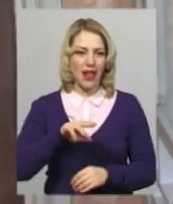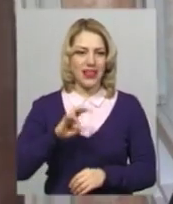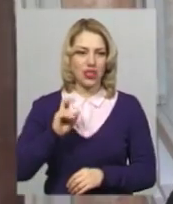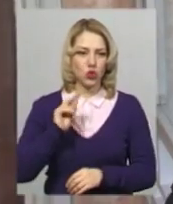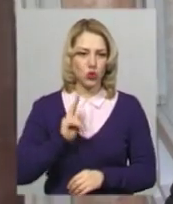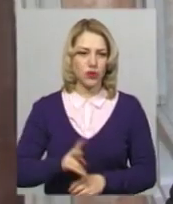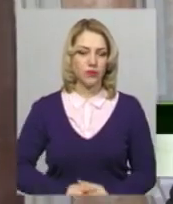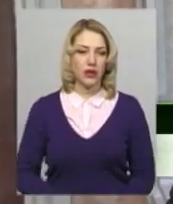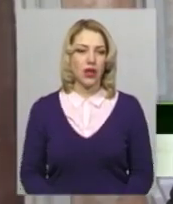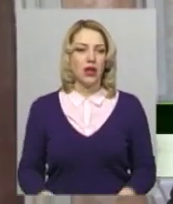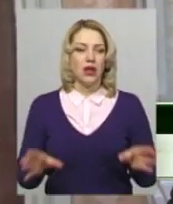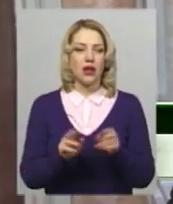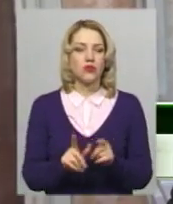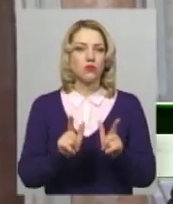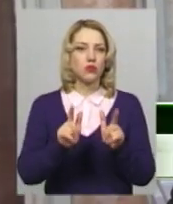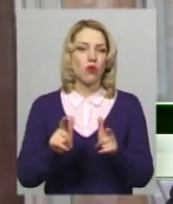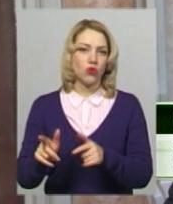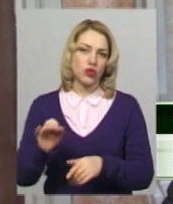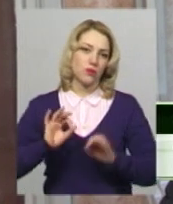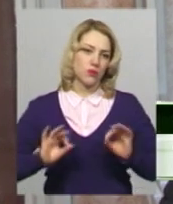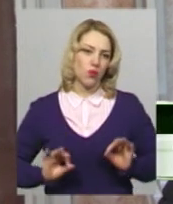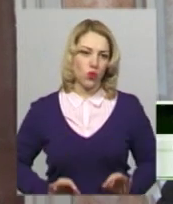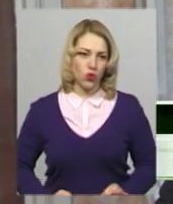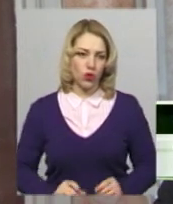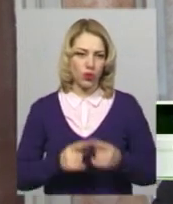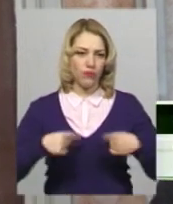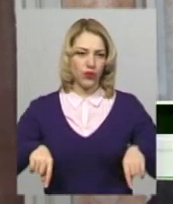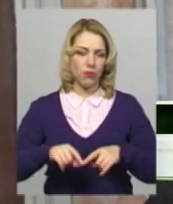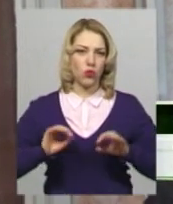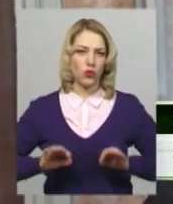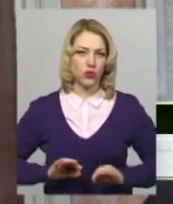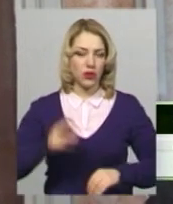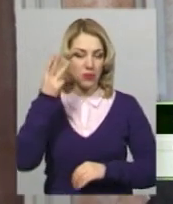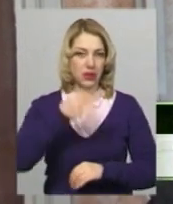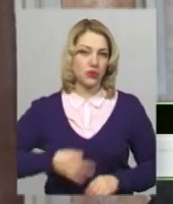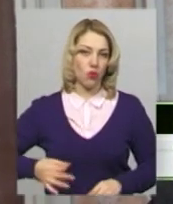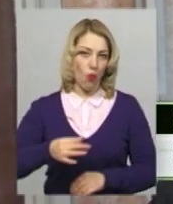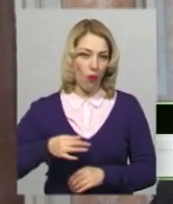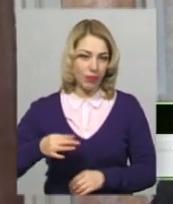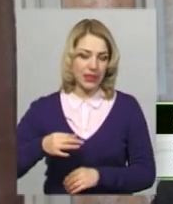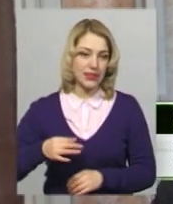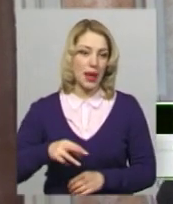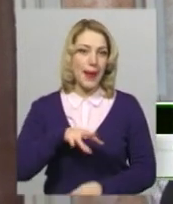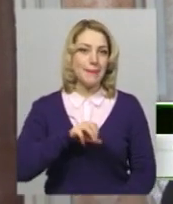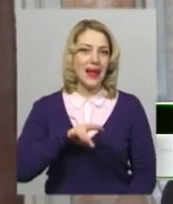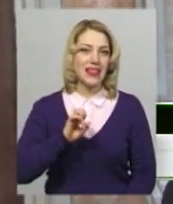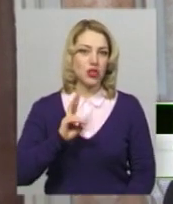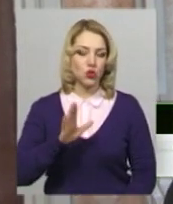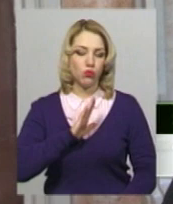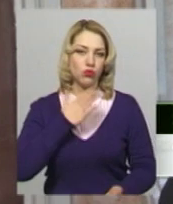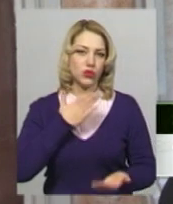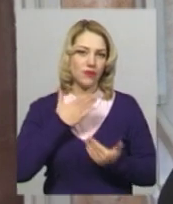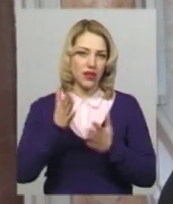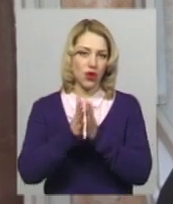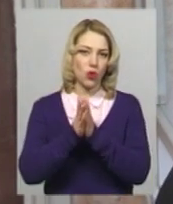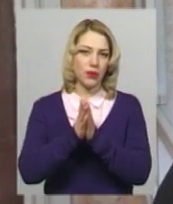Разом з погодженням з прокурором відділу прокуратури Хмельницької області Мельничук було звернено з